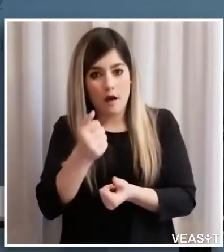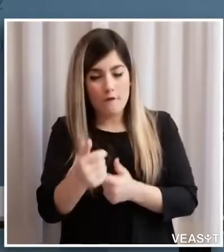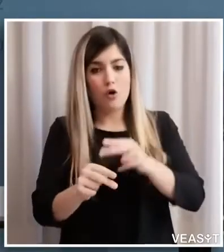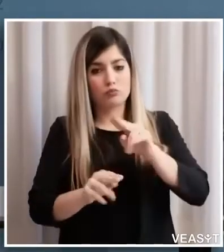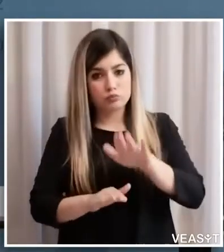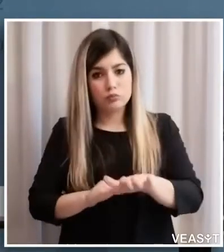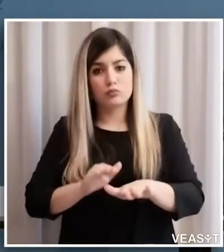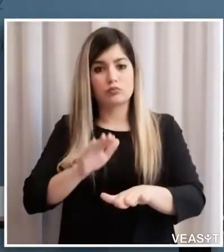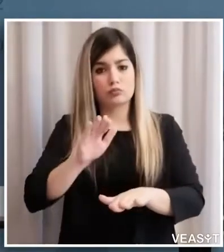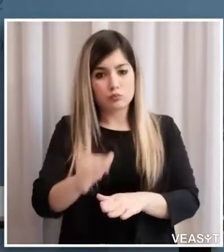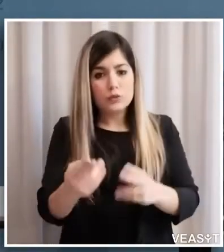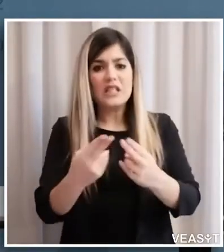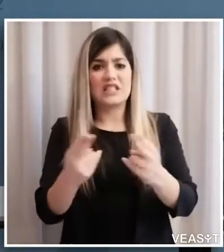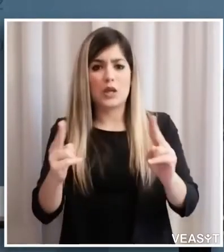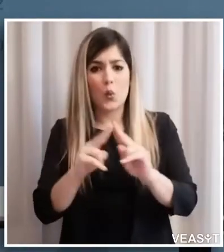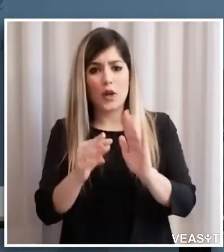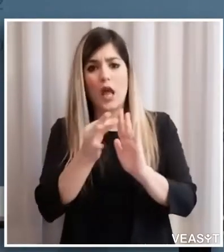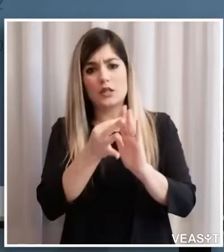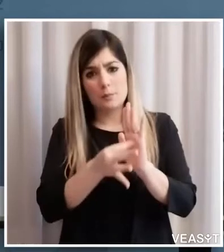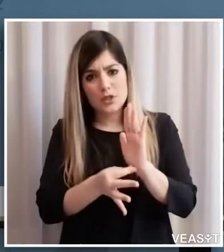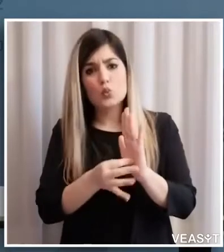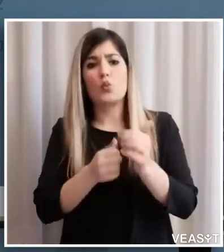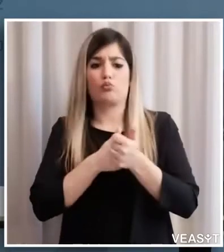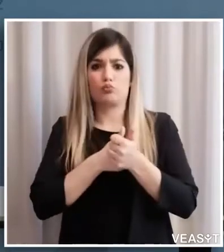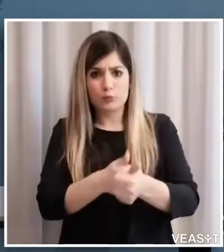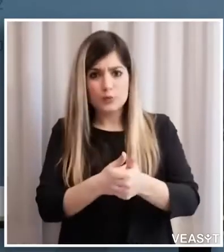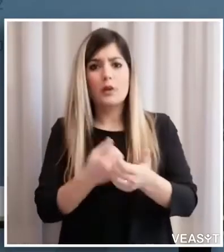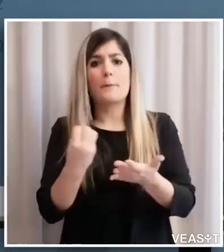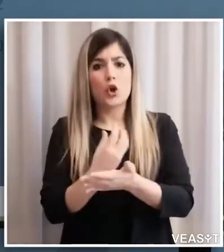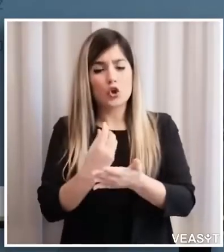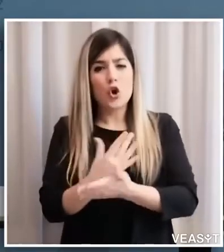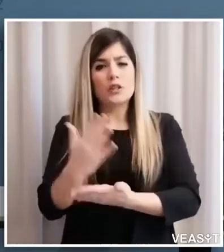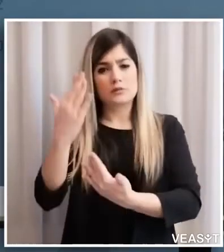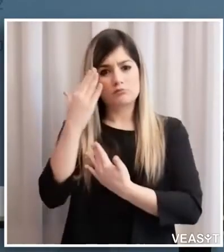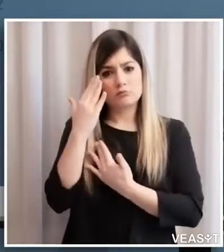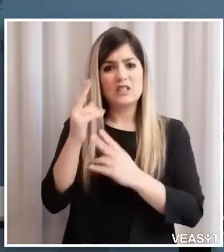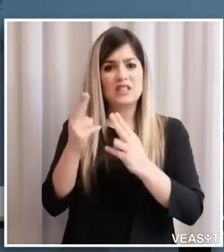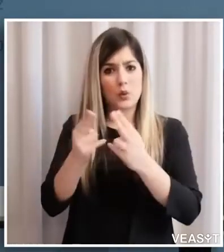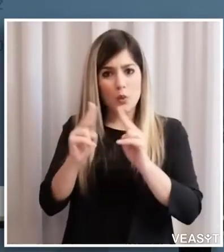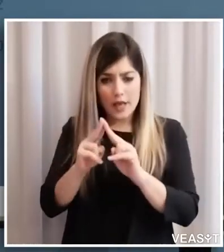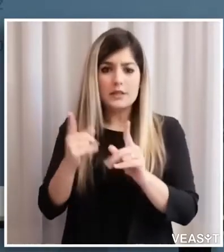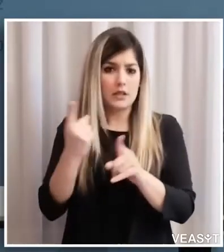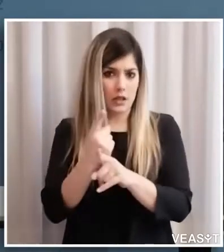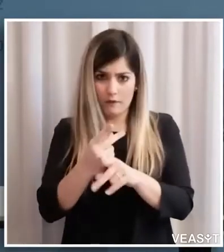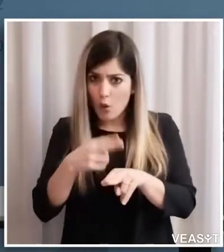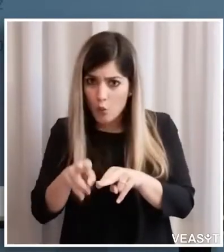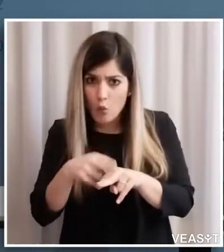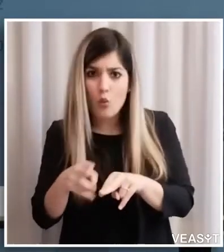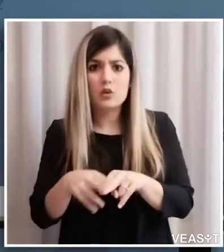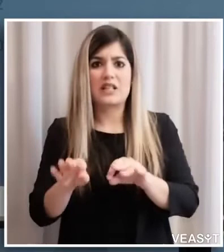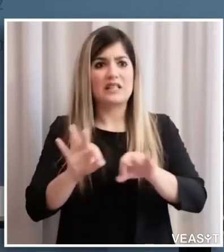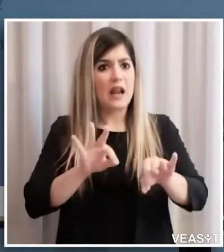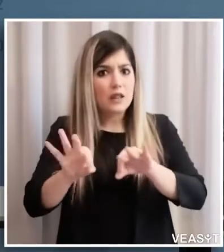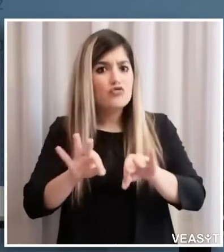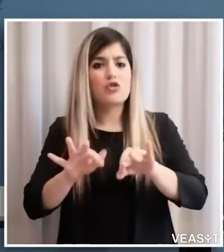sicurezza, di cautela, con dispositivi che devono essere utilizzati, con sicuramente